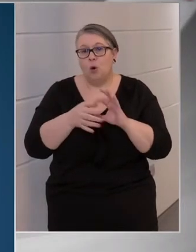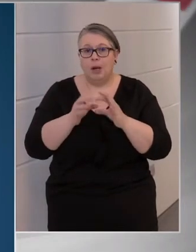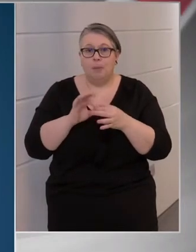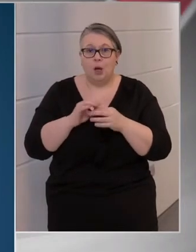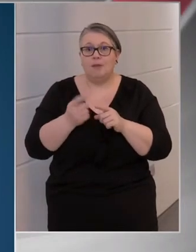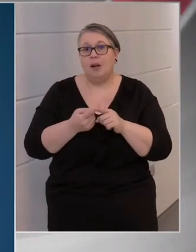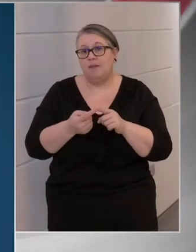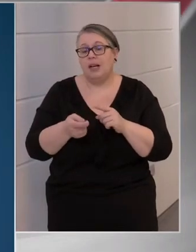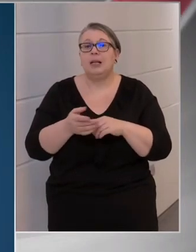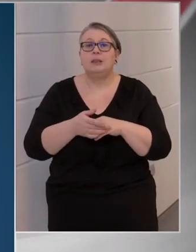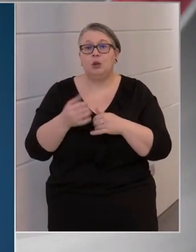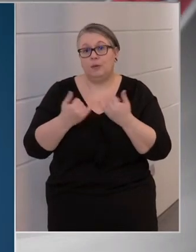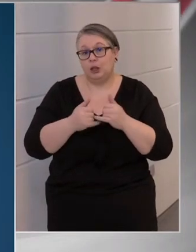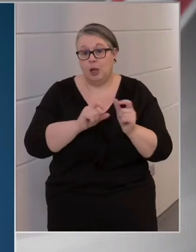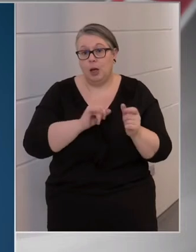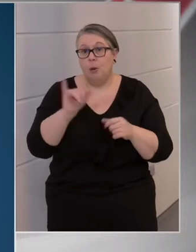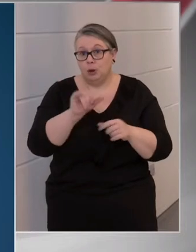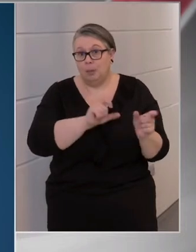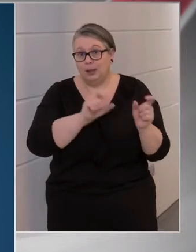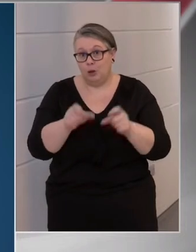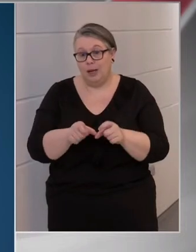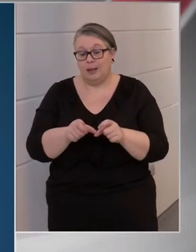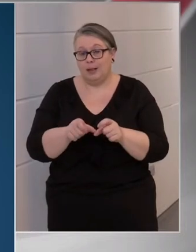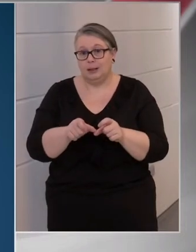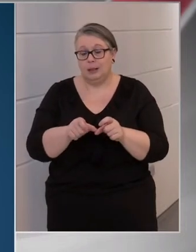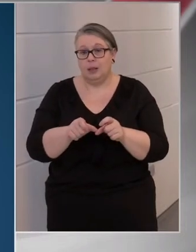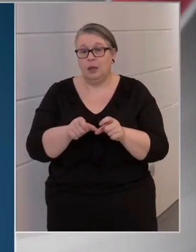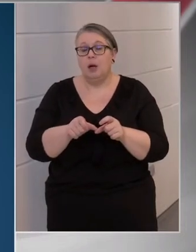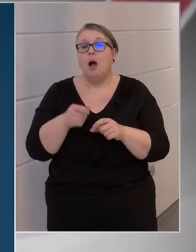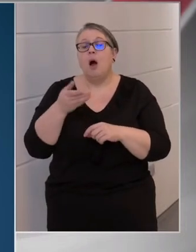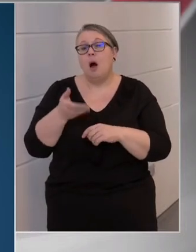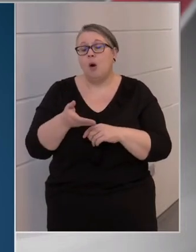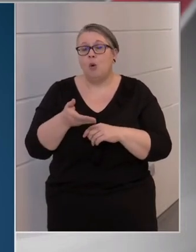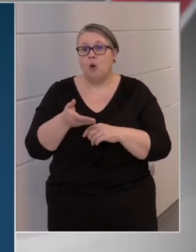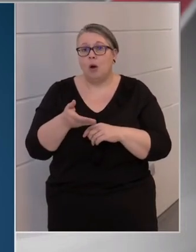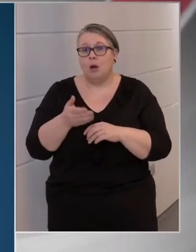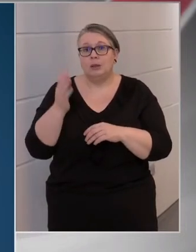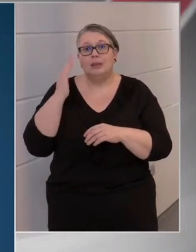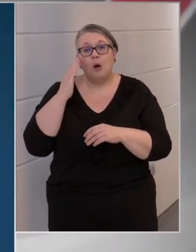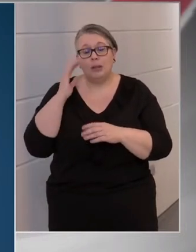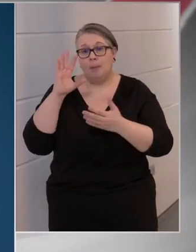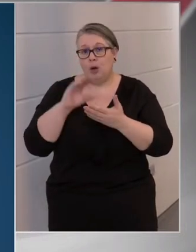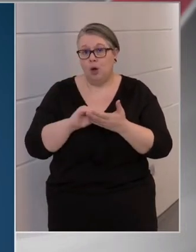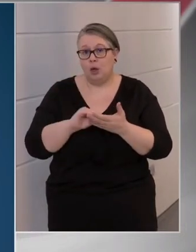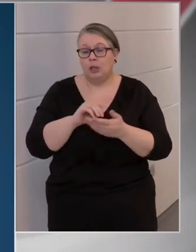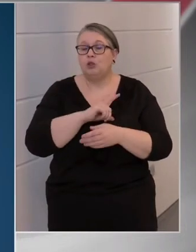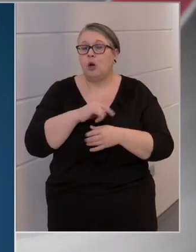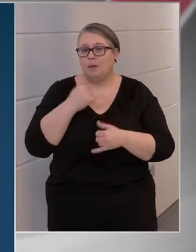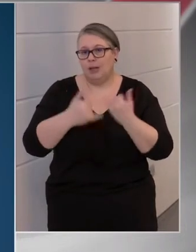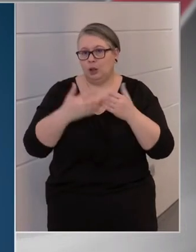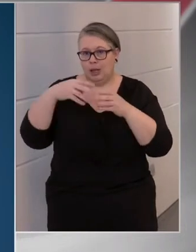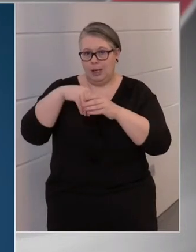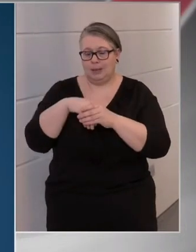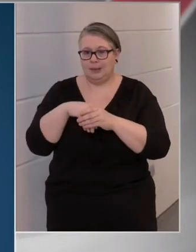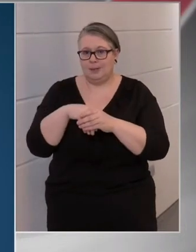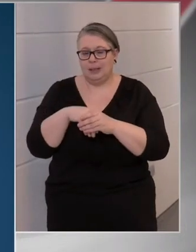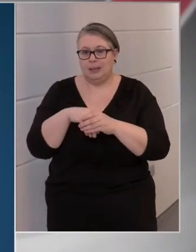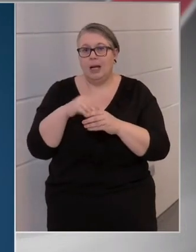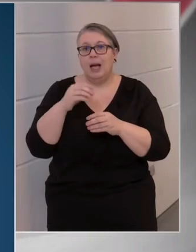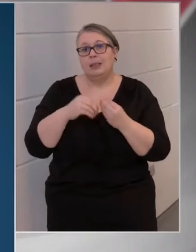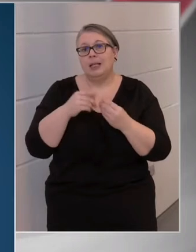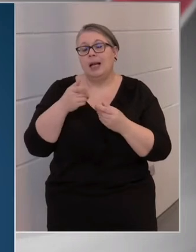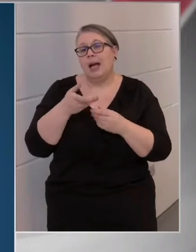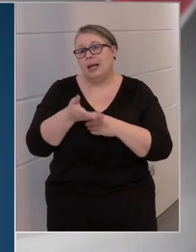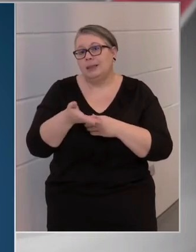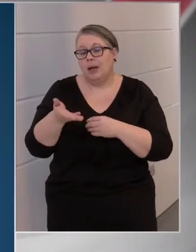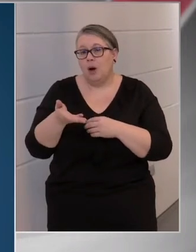kvalifikációs versenyre Budapeste jön, akkor a szállodában lakik, és csak a versenyen vesz részt. Ezért, hogy